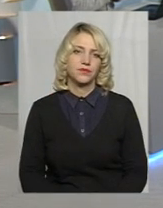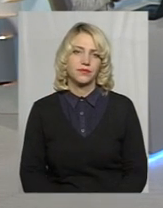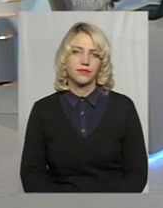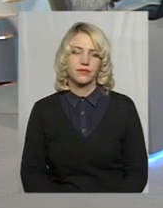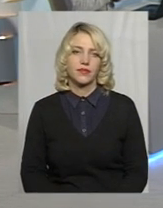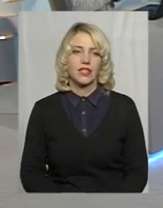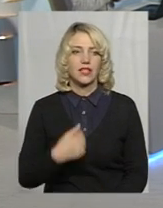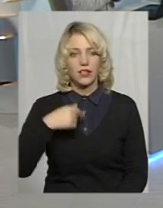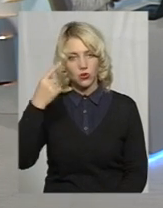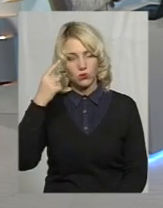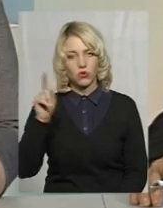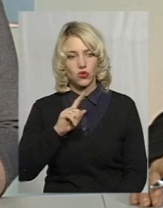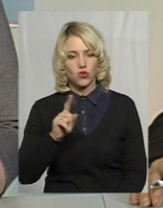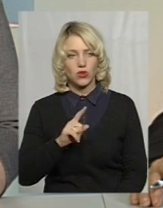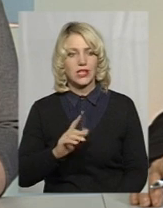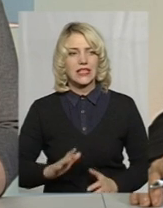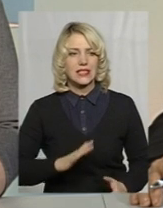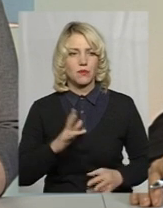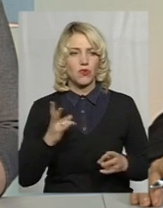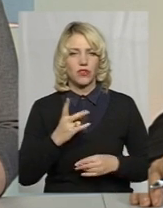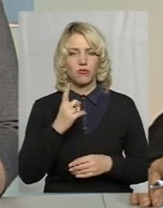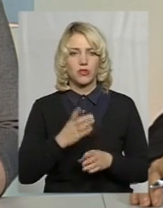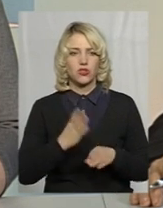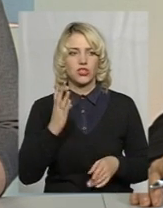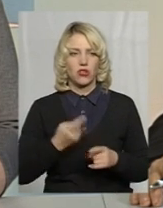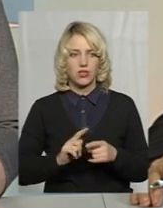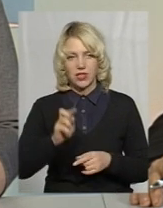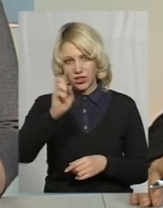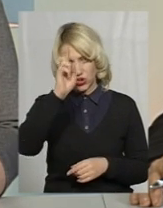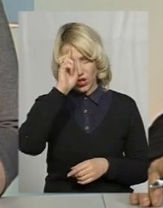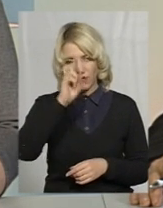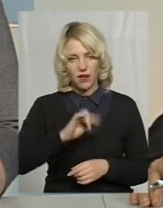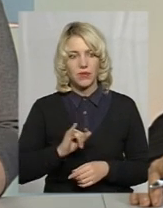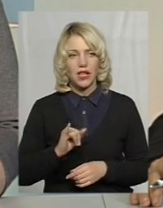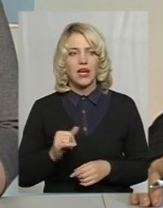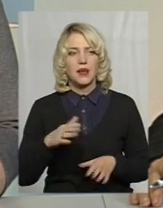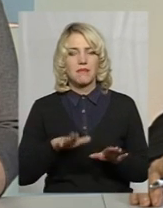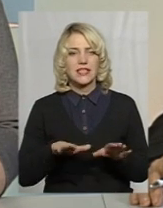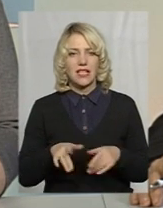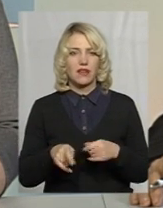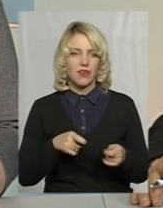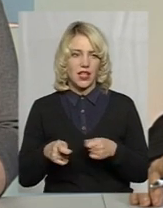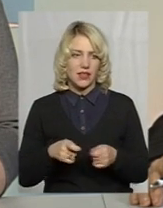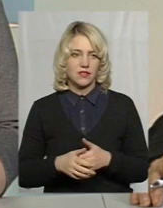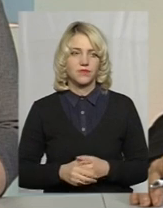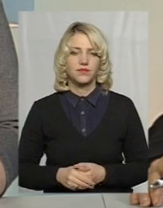Я думаю, що стимулювати повинно в першу чергу це держава, ну і місцева влада.